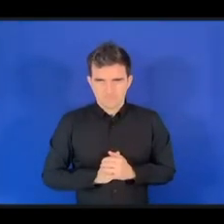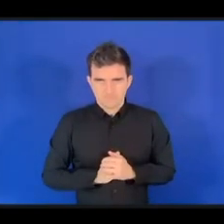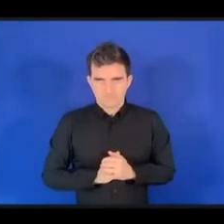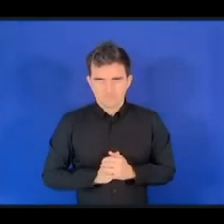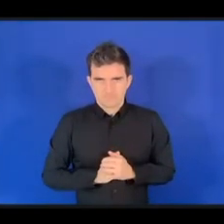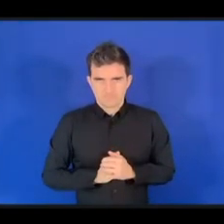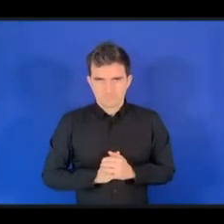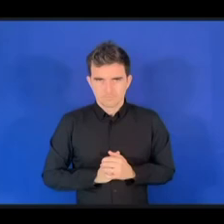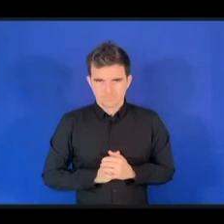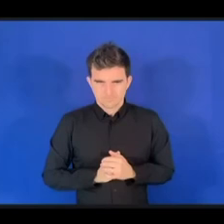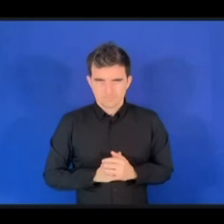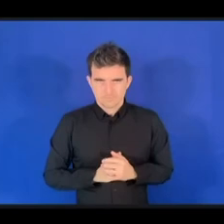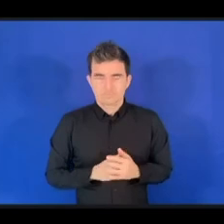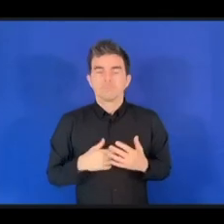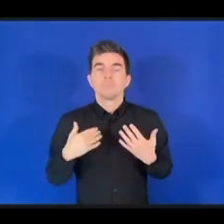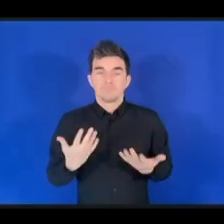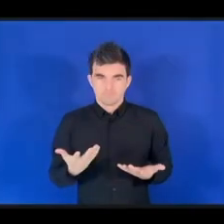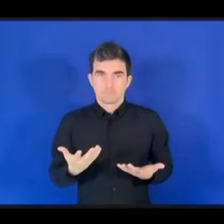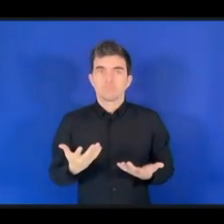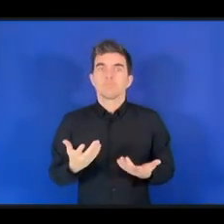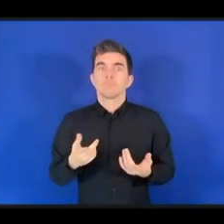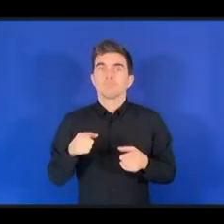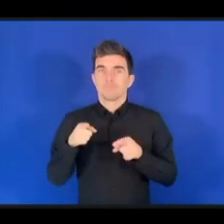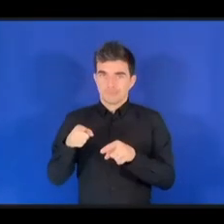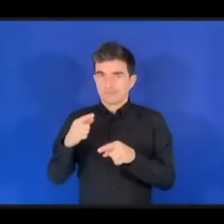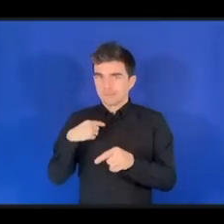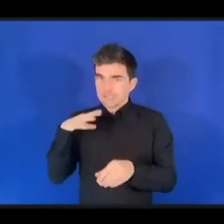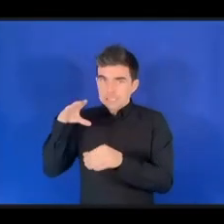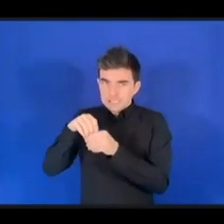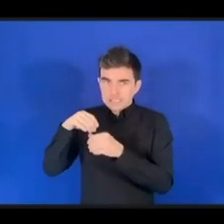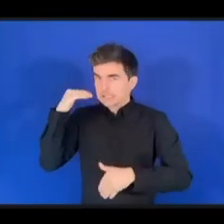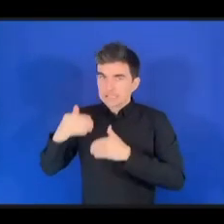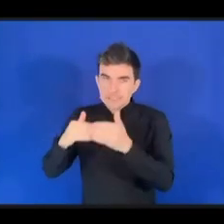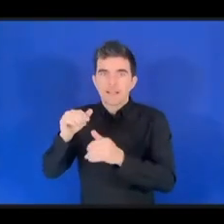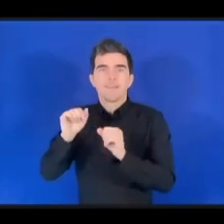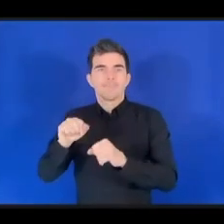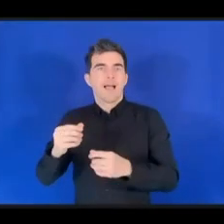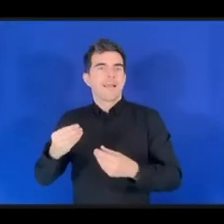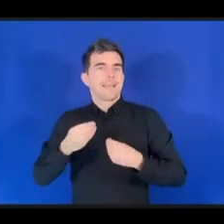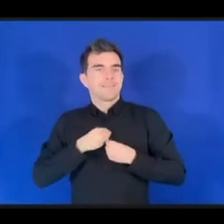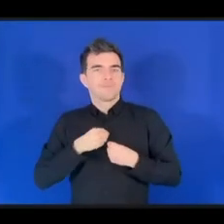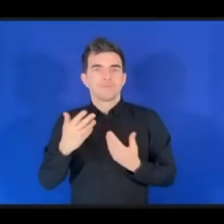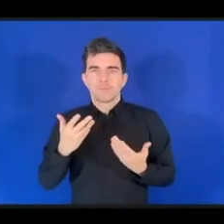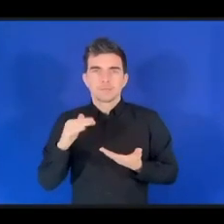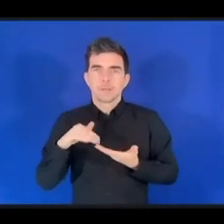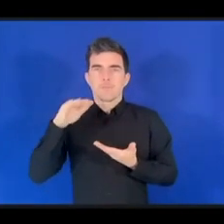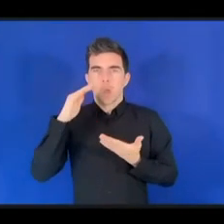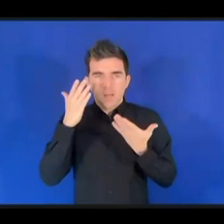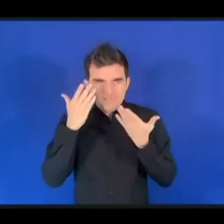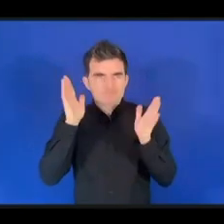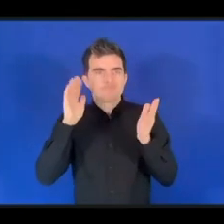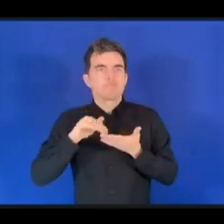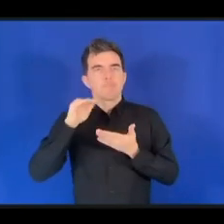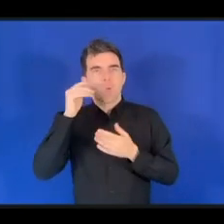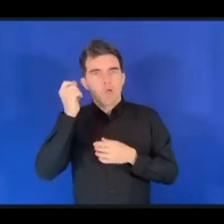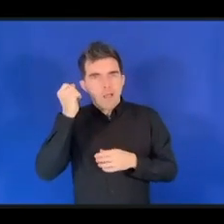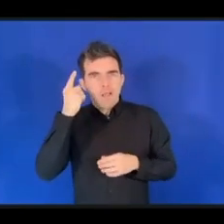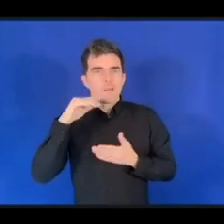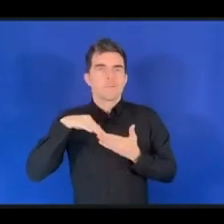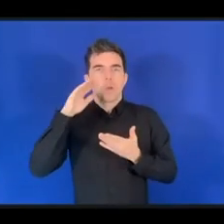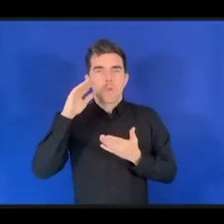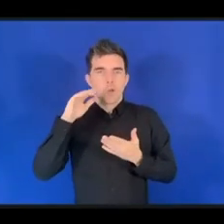И это великолепная возможность обменяться мнениями, расширить мое понимание проблематики и